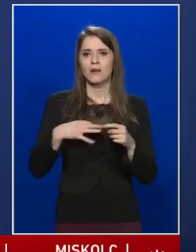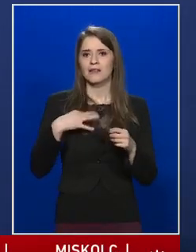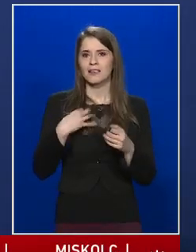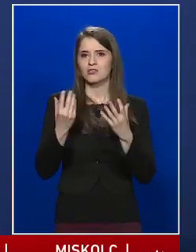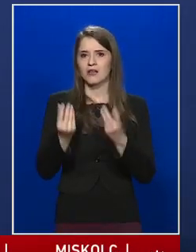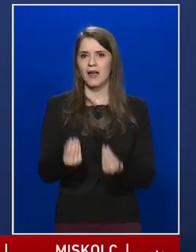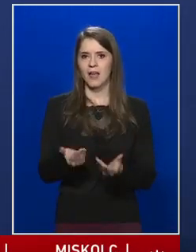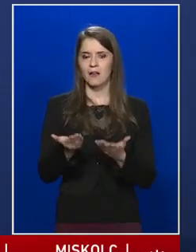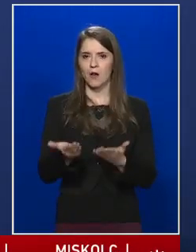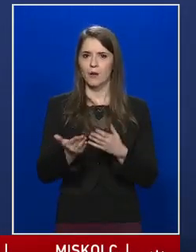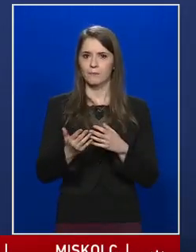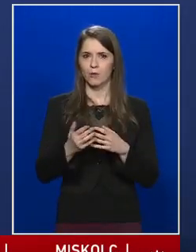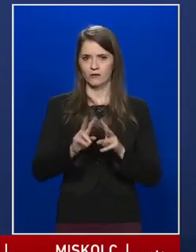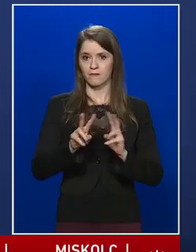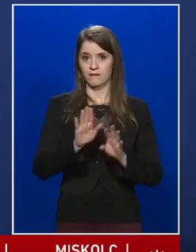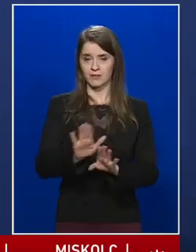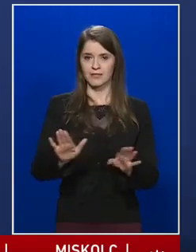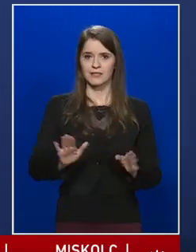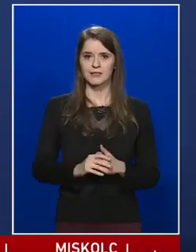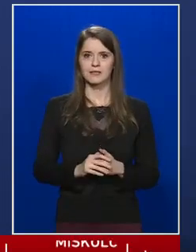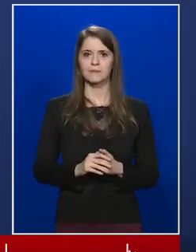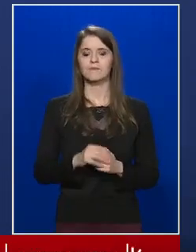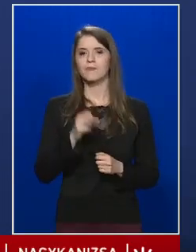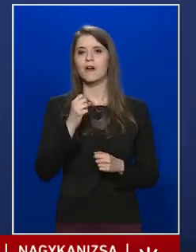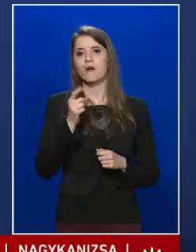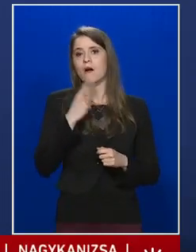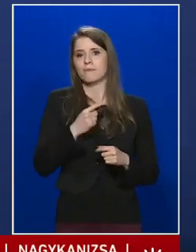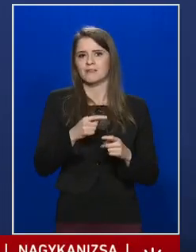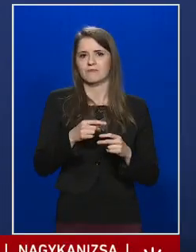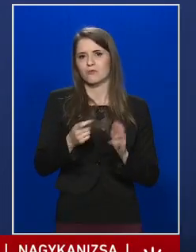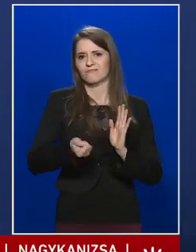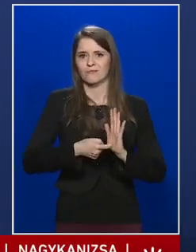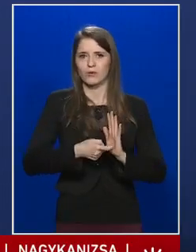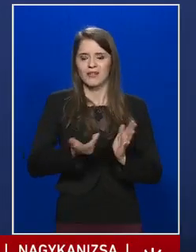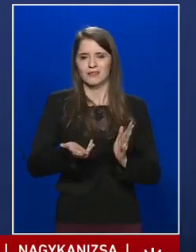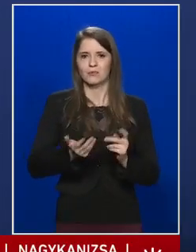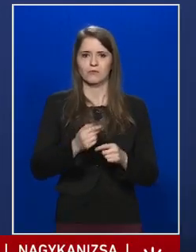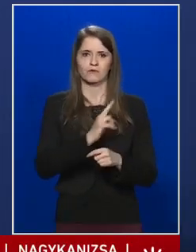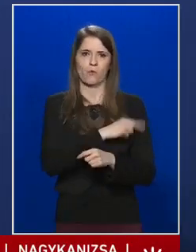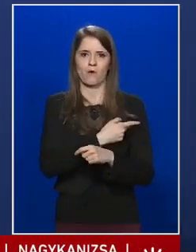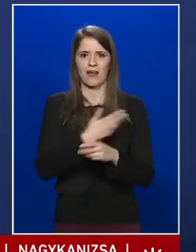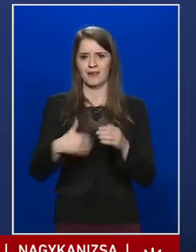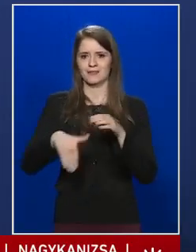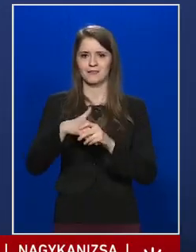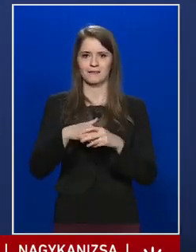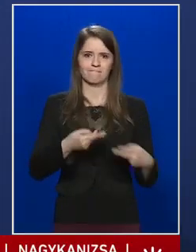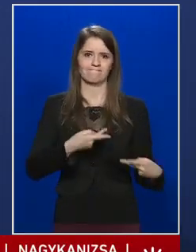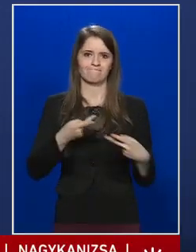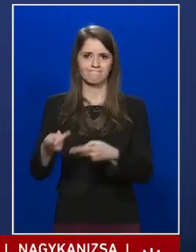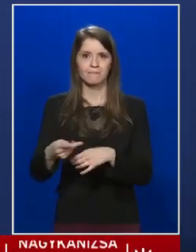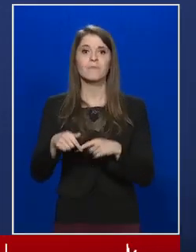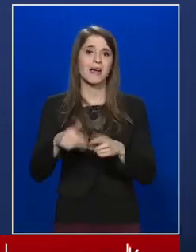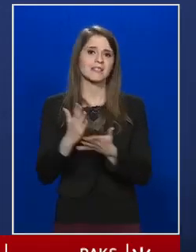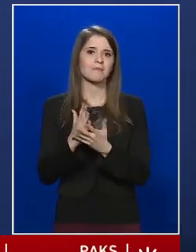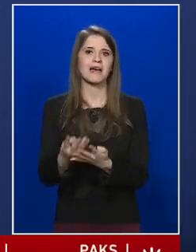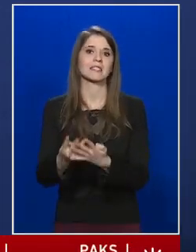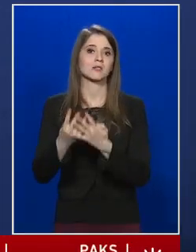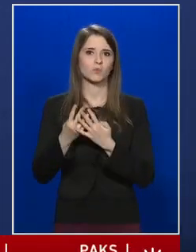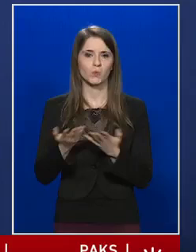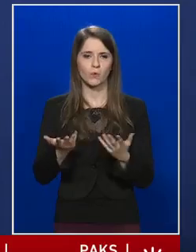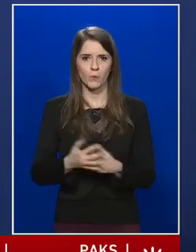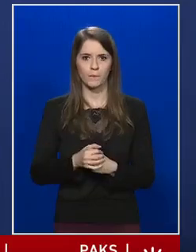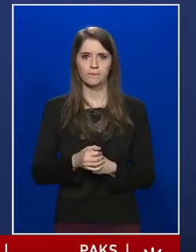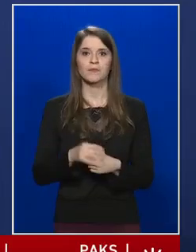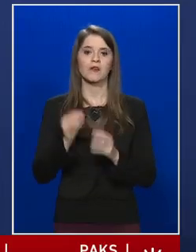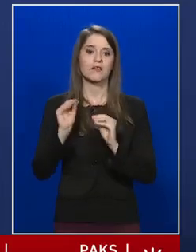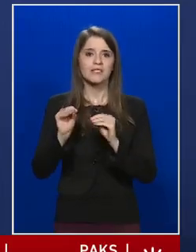állapot alakul ki, ami kórházi felvétel tesz szükségesé. Tehát ez önmagában is egy szűrő. Ez azt jelenti,